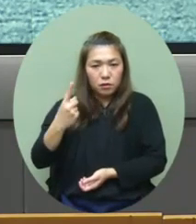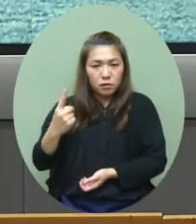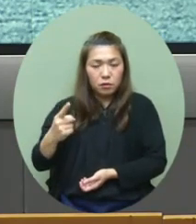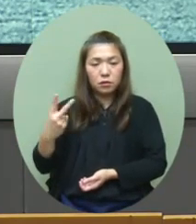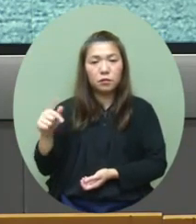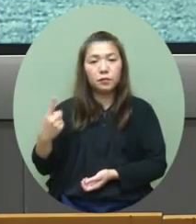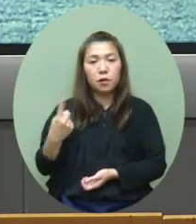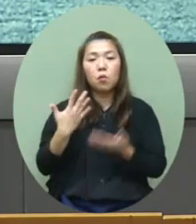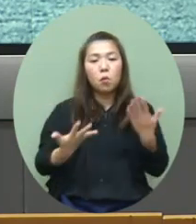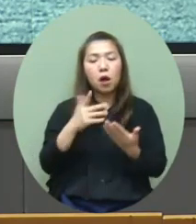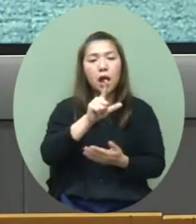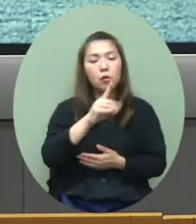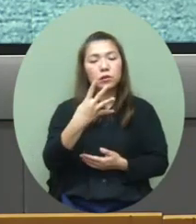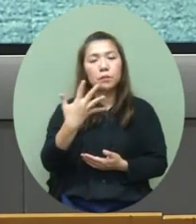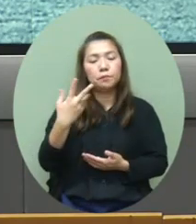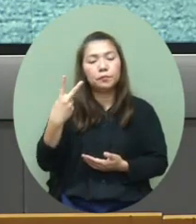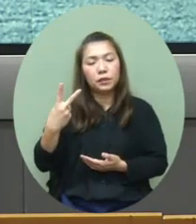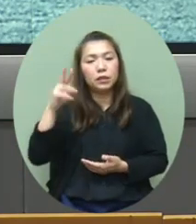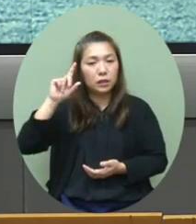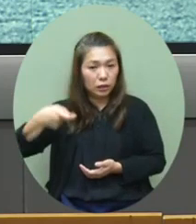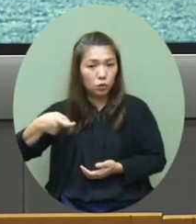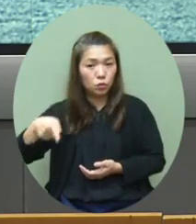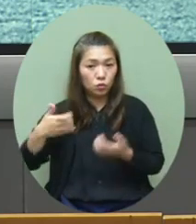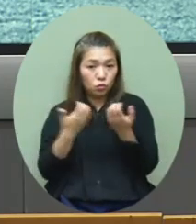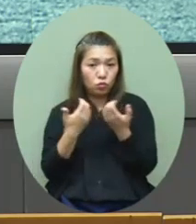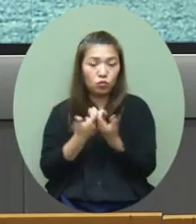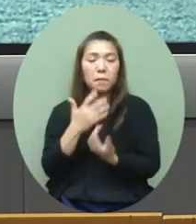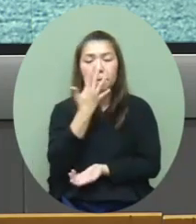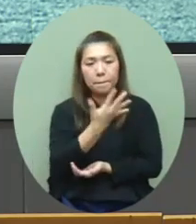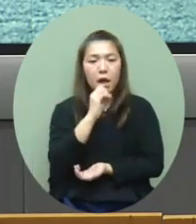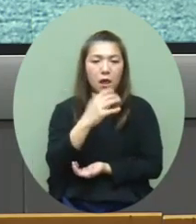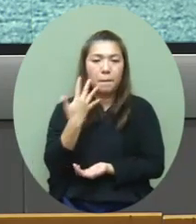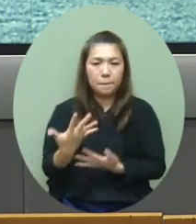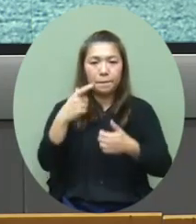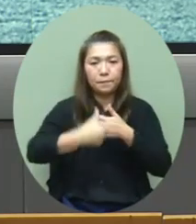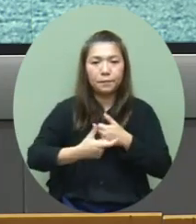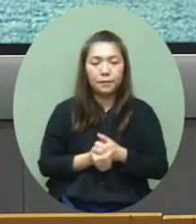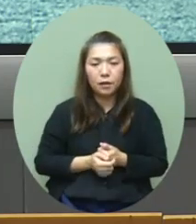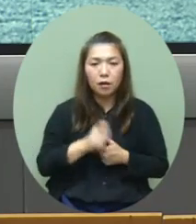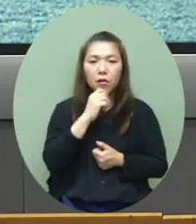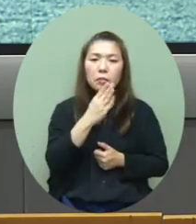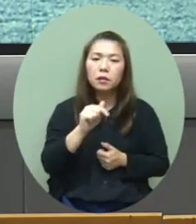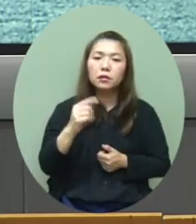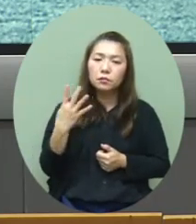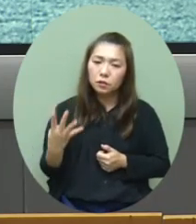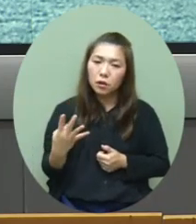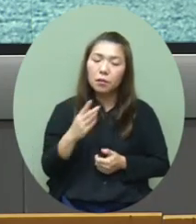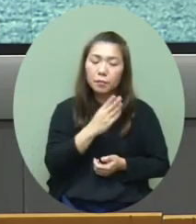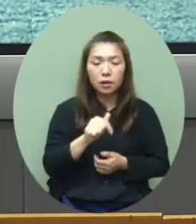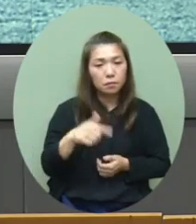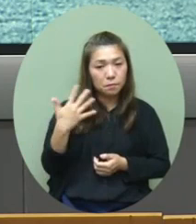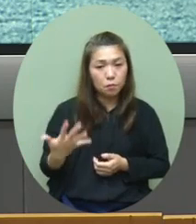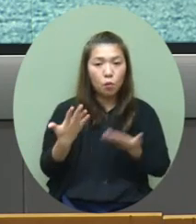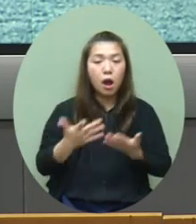1或者是帶L452Q的個案就是大概是505宗而BA45或者